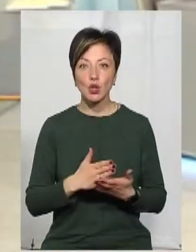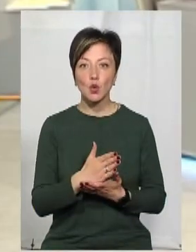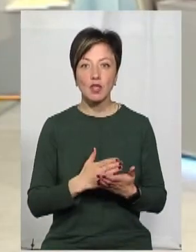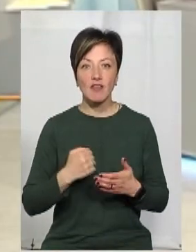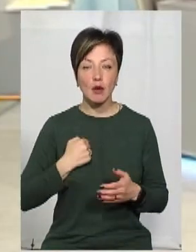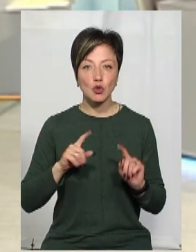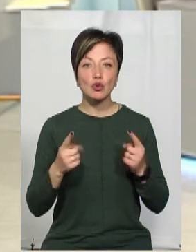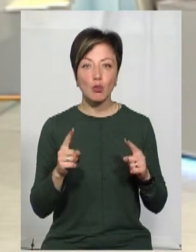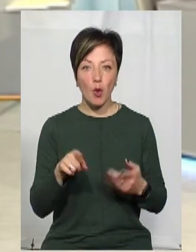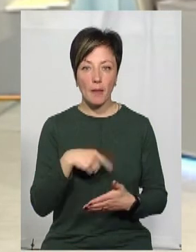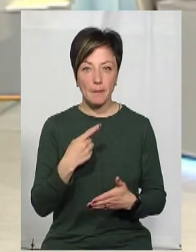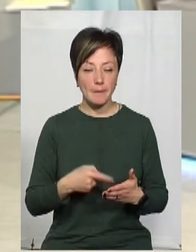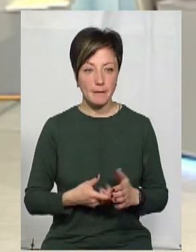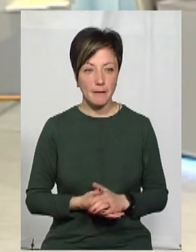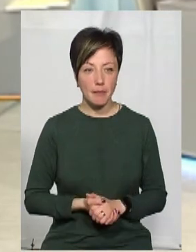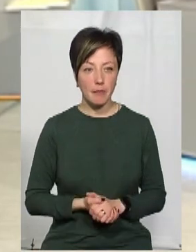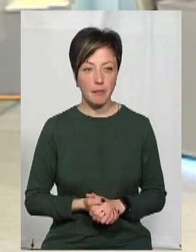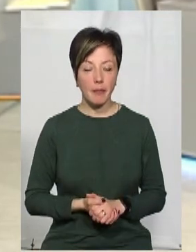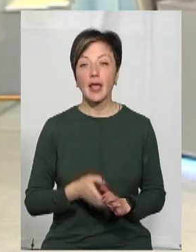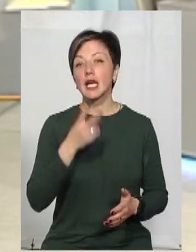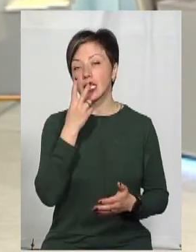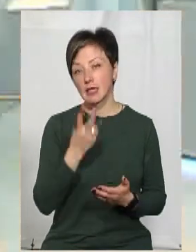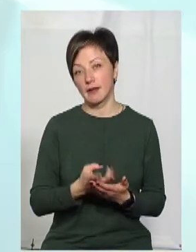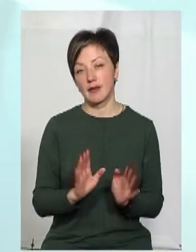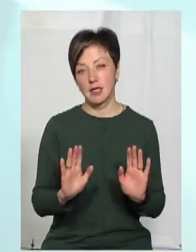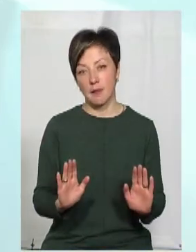роми. А от чому? Ну, ось дивіться.